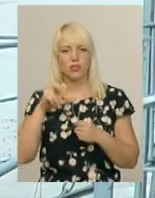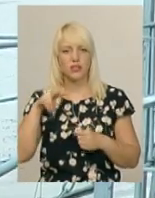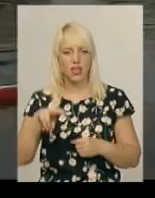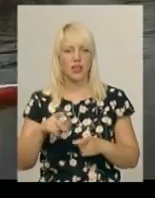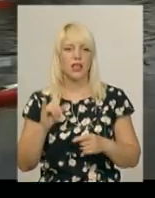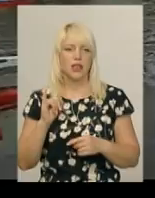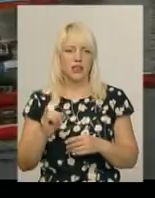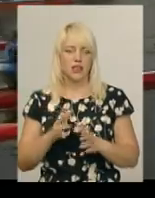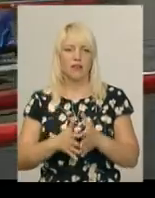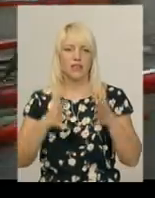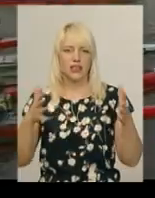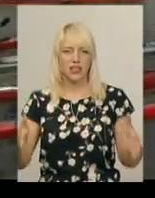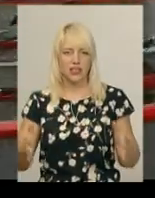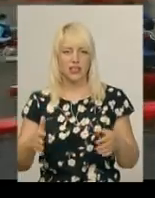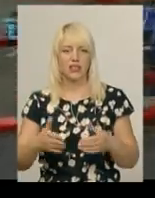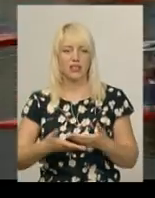водоймах.